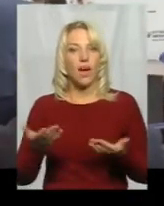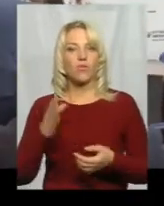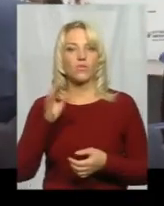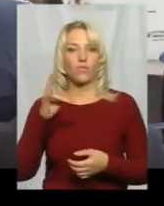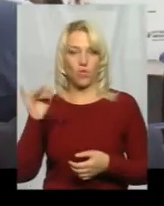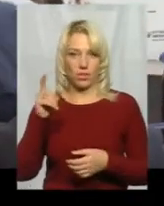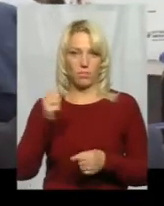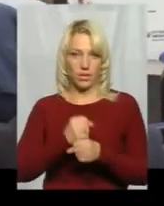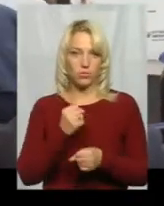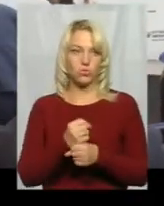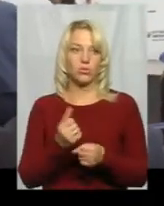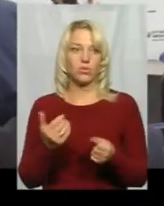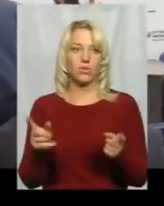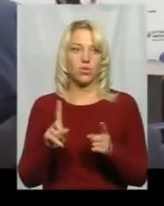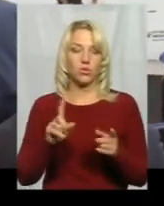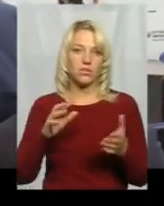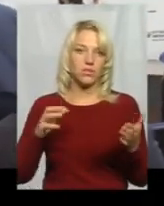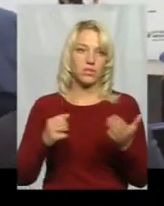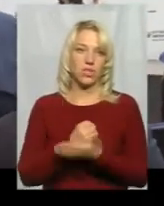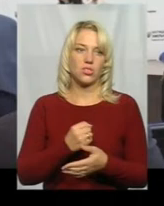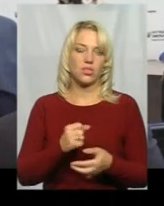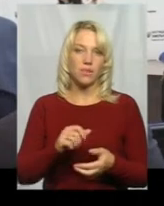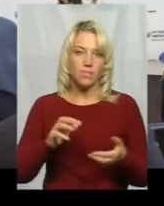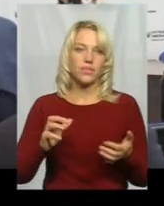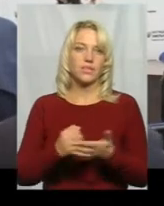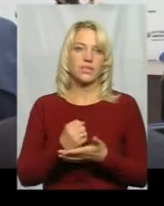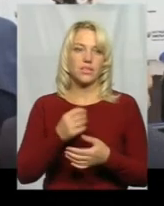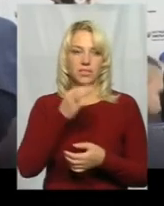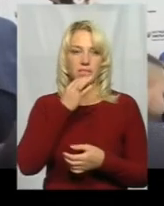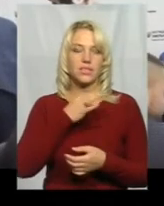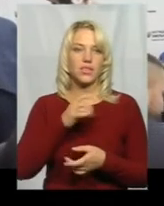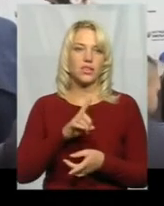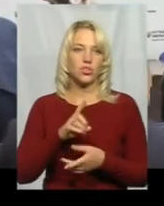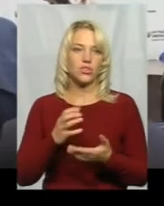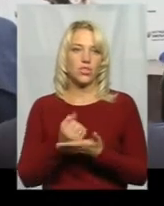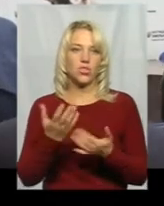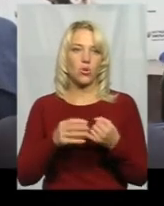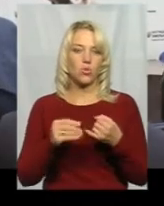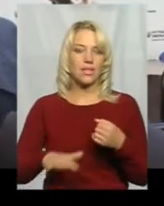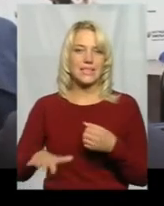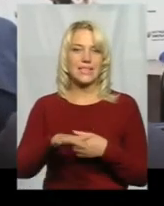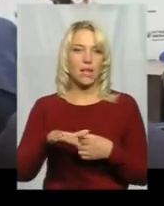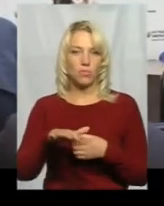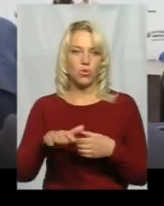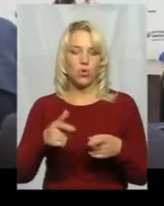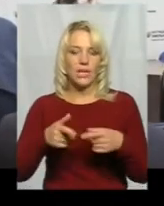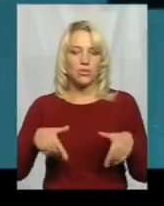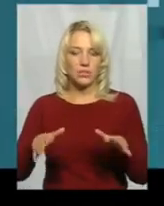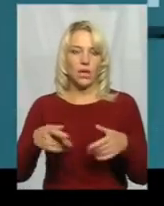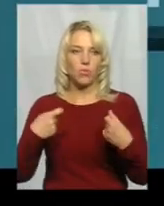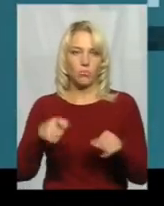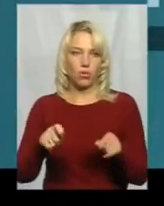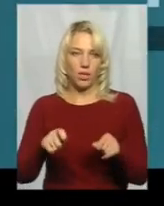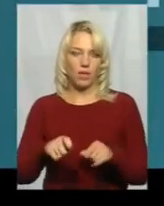працюють і все-таки щось знайшли. Все одно знайшли, але сказали, що знайшли якусь земельну ділянку і цю земельну ділянку продали.